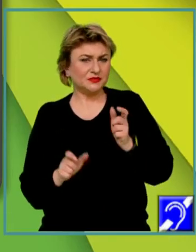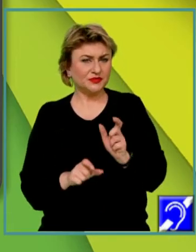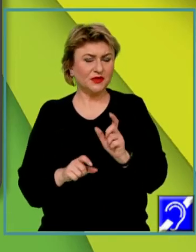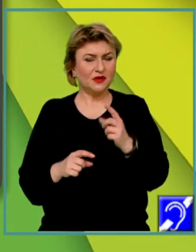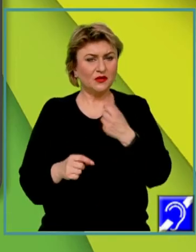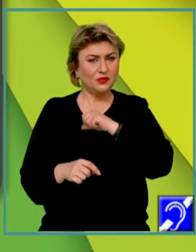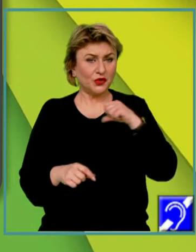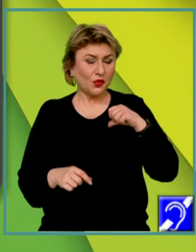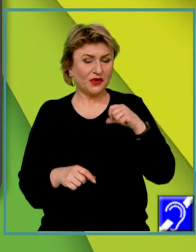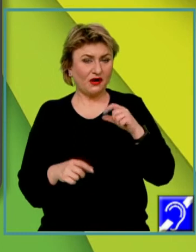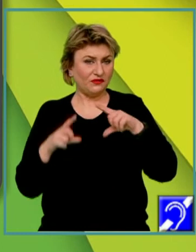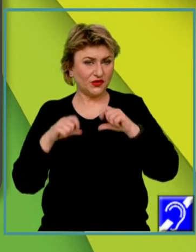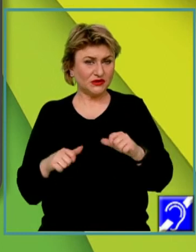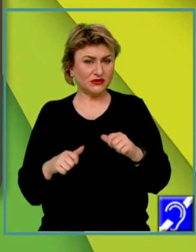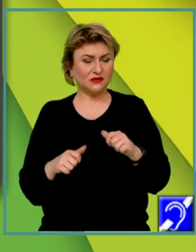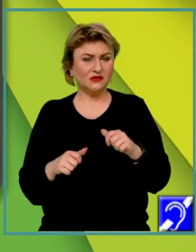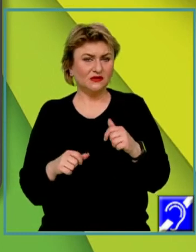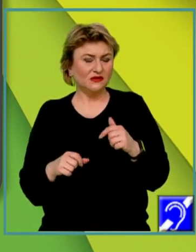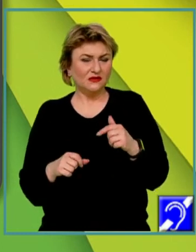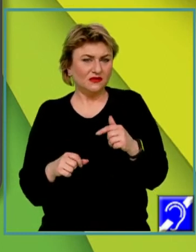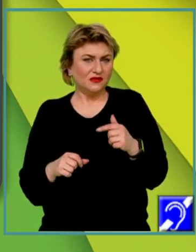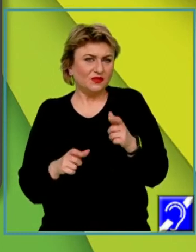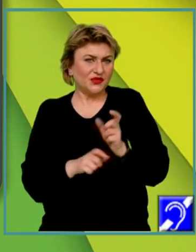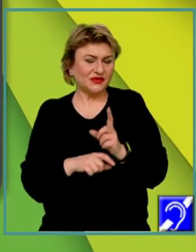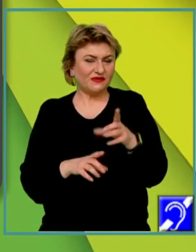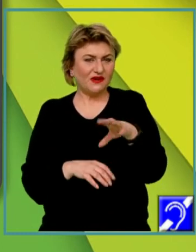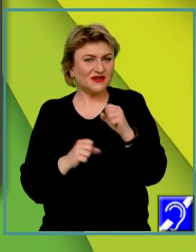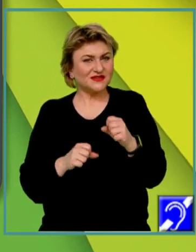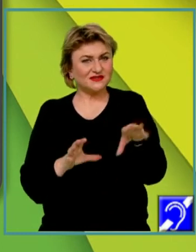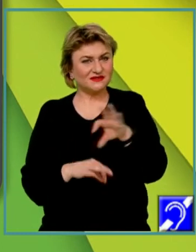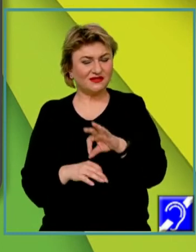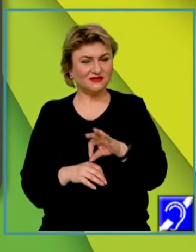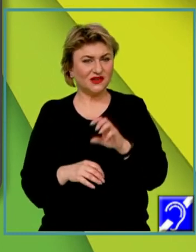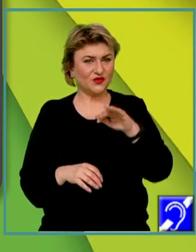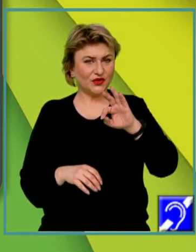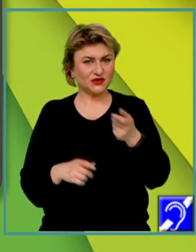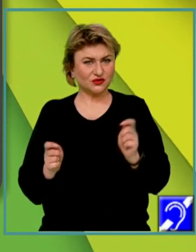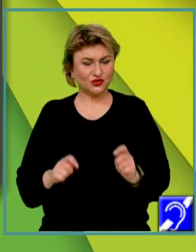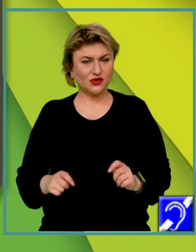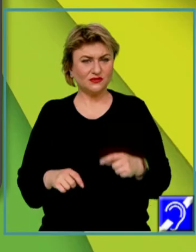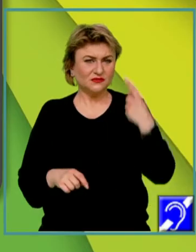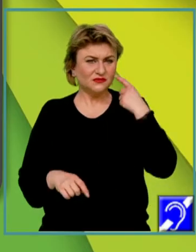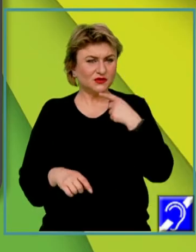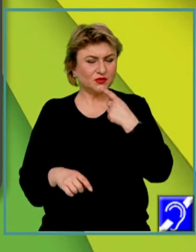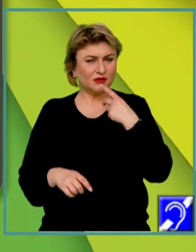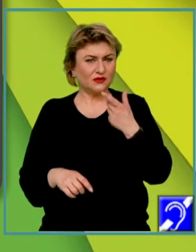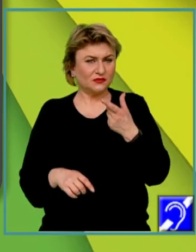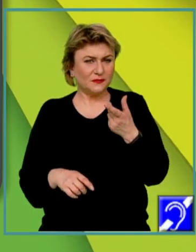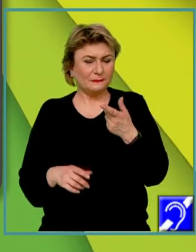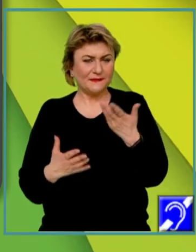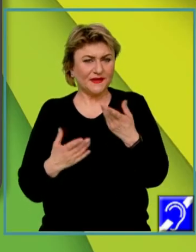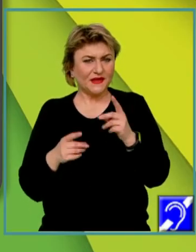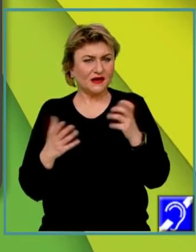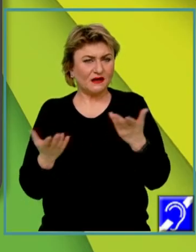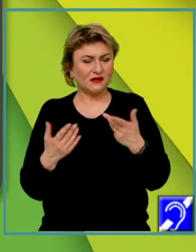voință în ciuda rezistenței altora. Pe de altă parte, influența socială se referă la prestigiu ori stima de care